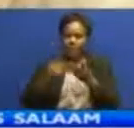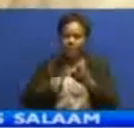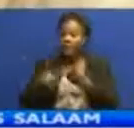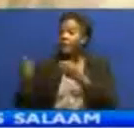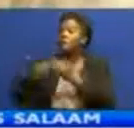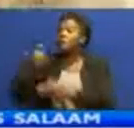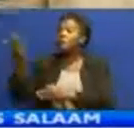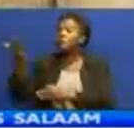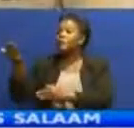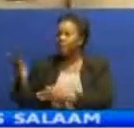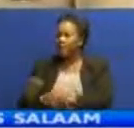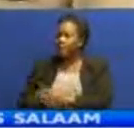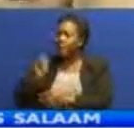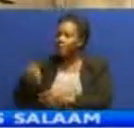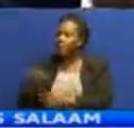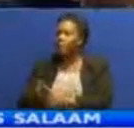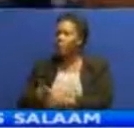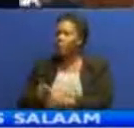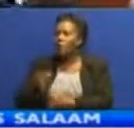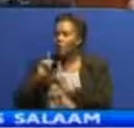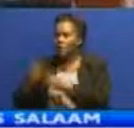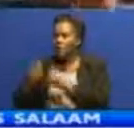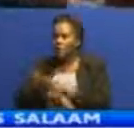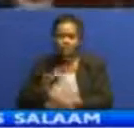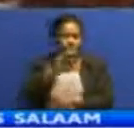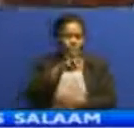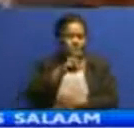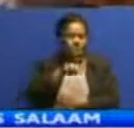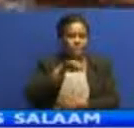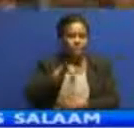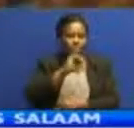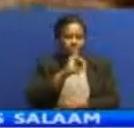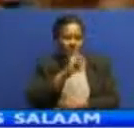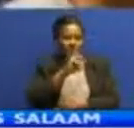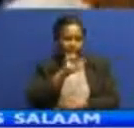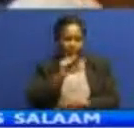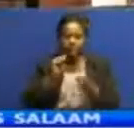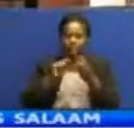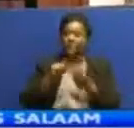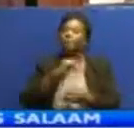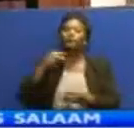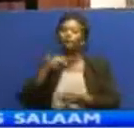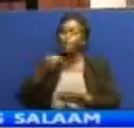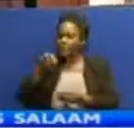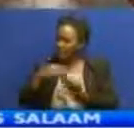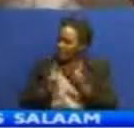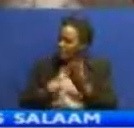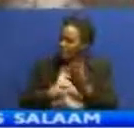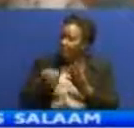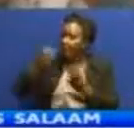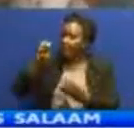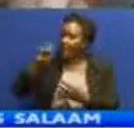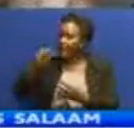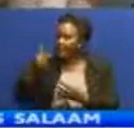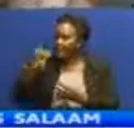wengine akiwemo salu mwalimu john mnika john heche pita msigwa ester matiko halima